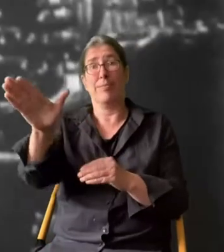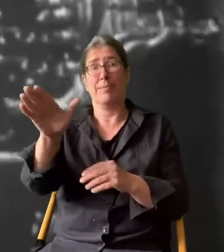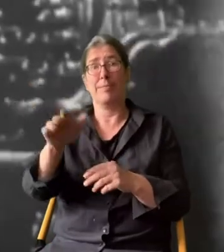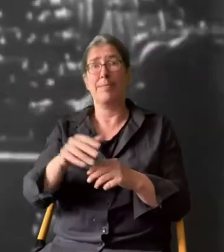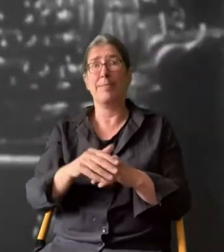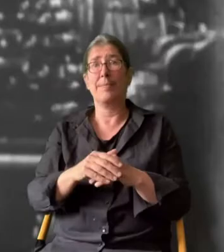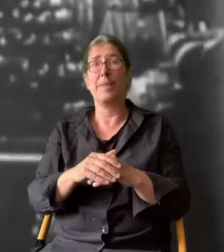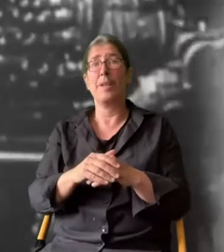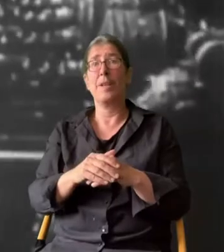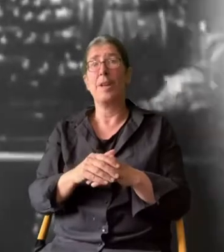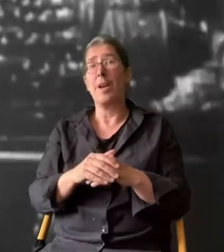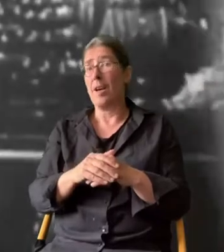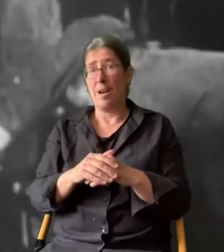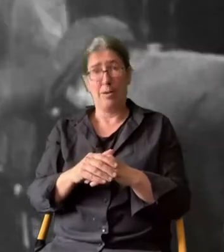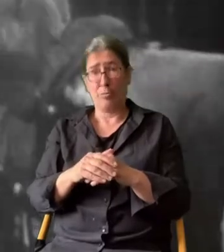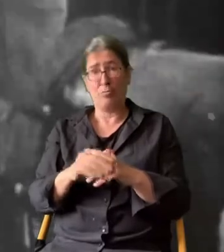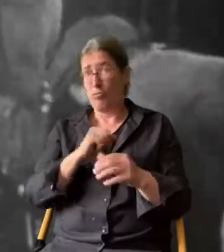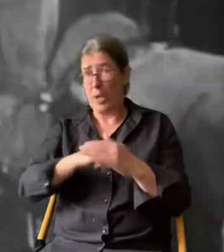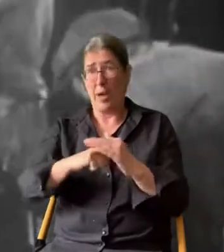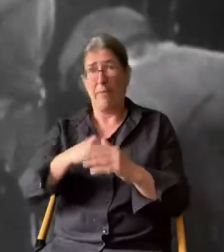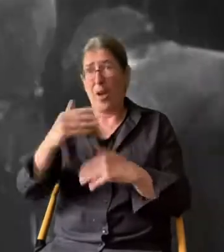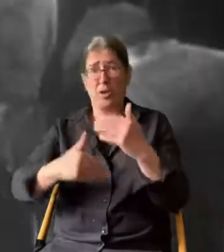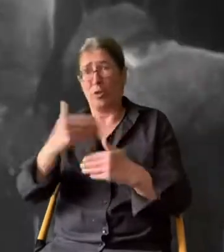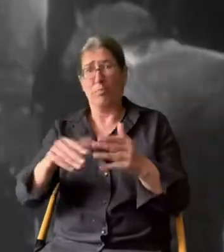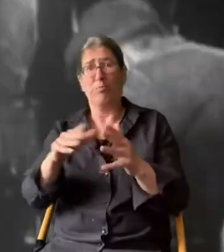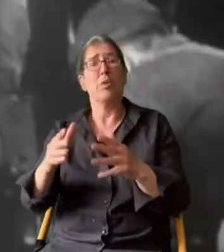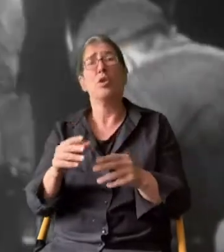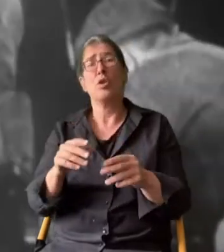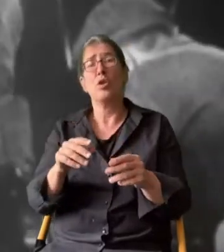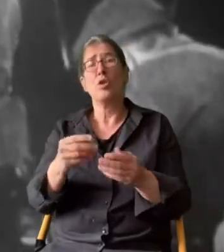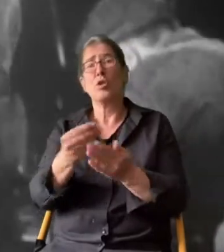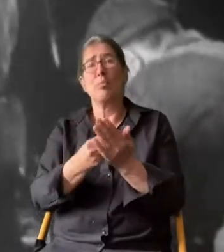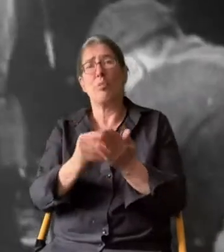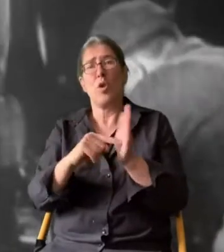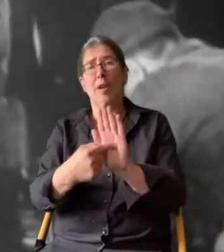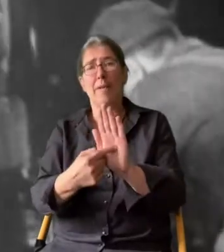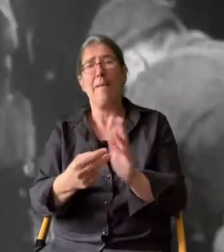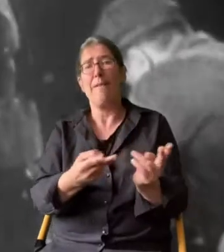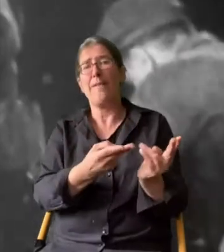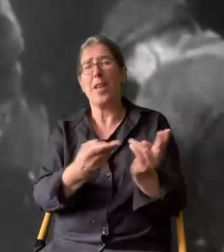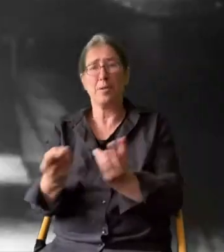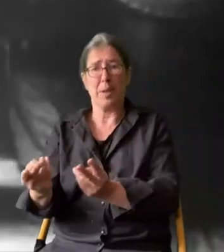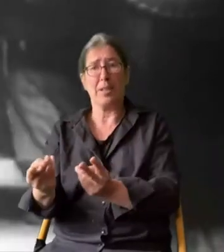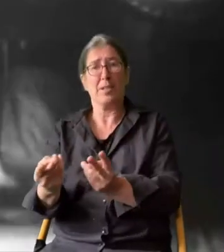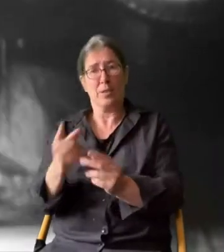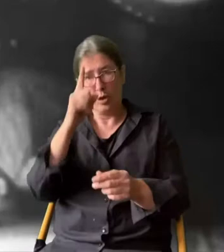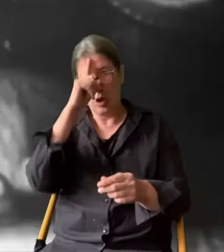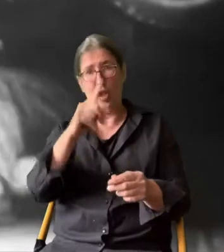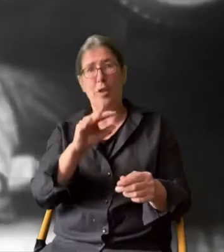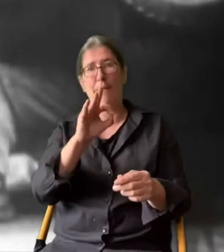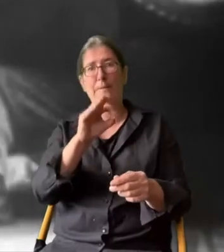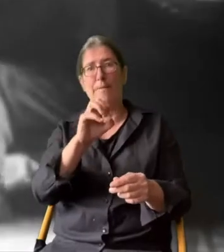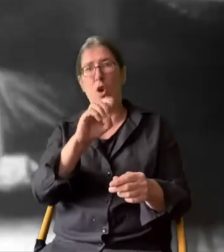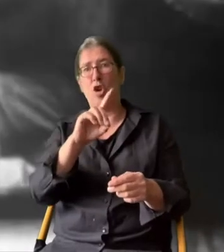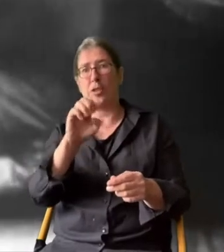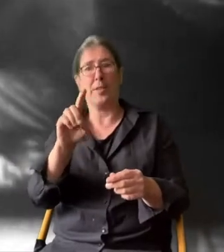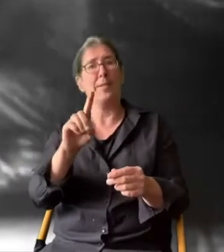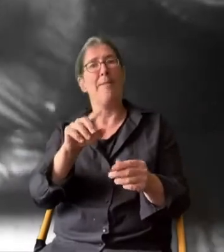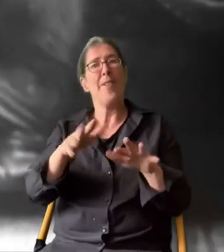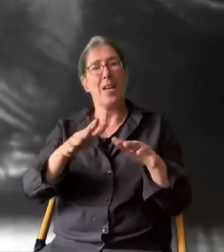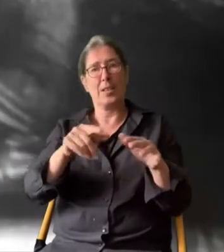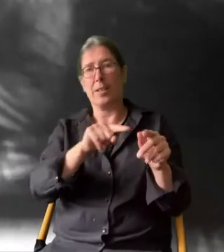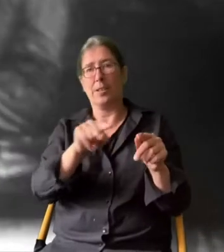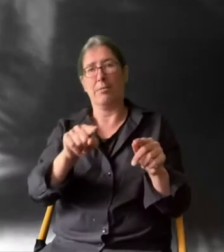Endlich geht es aufwärts. Symbolisch für das rasante Wachstum, das Fließband, das bei den deutschen Fortwerken eingeführt wird.